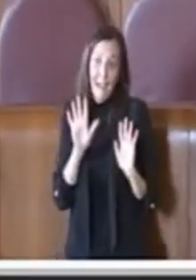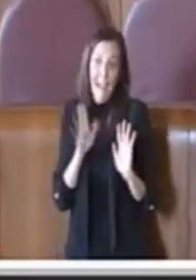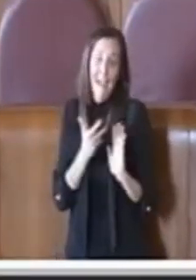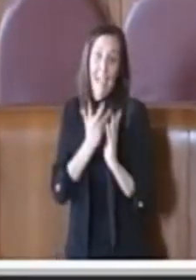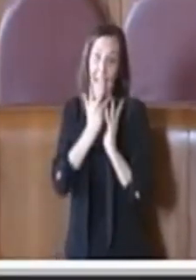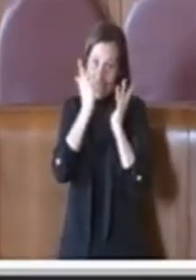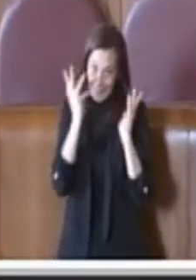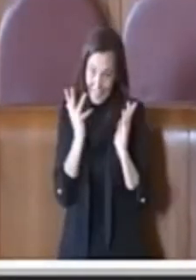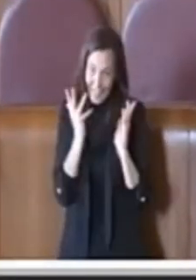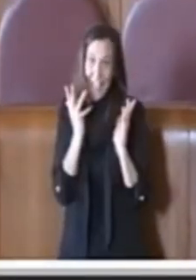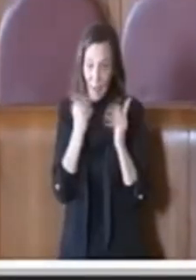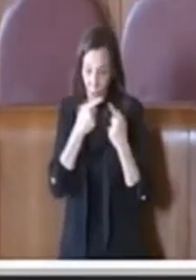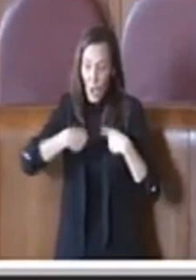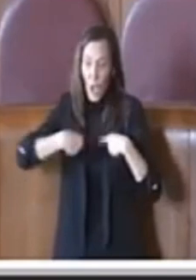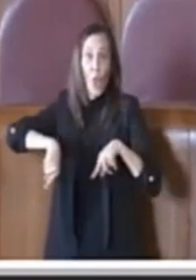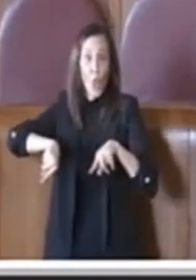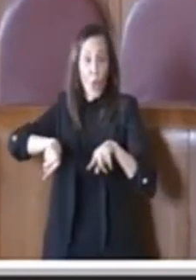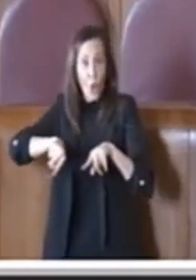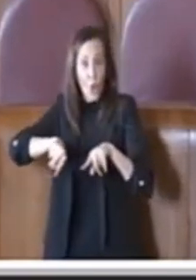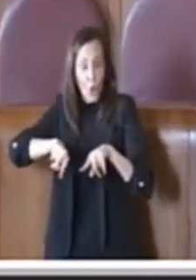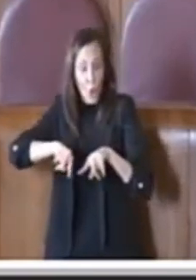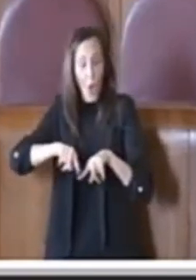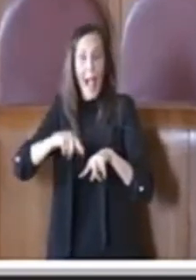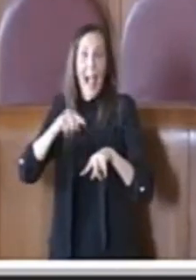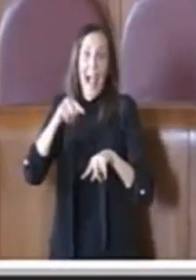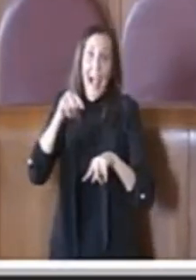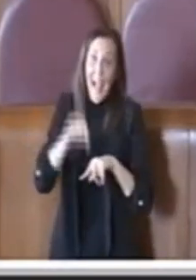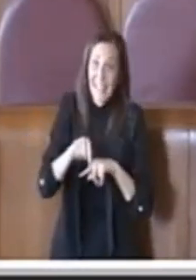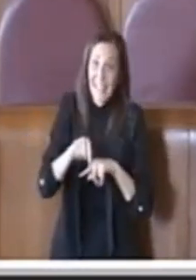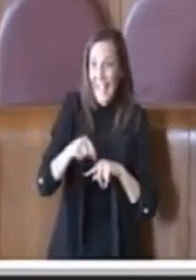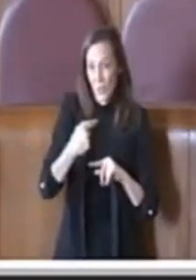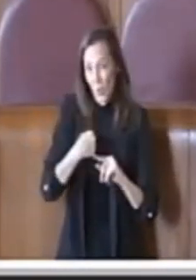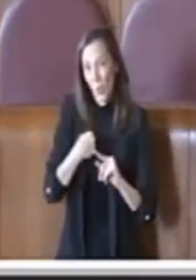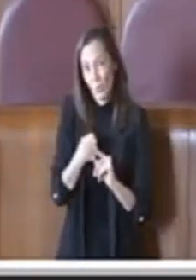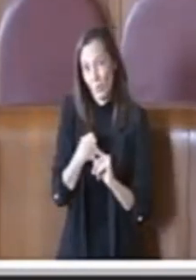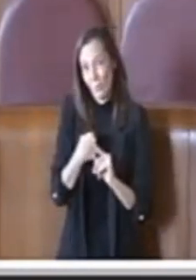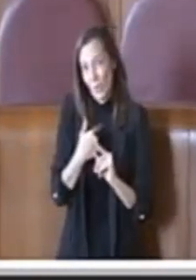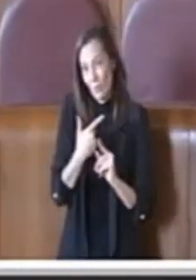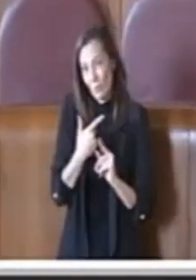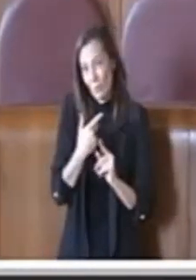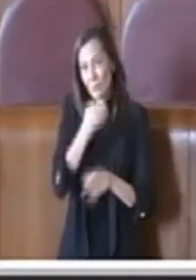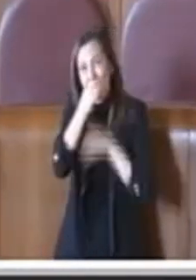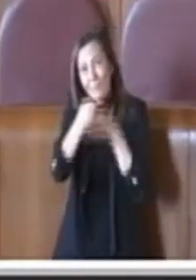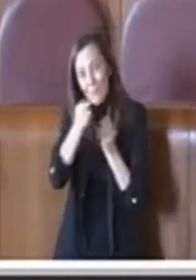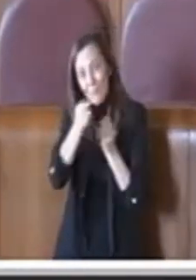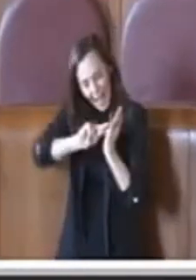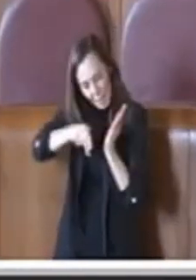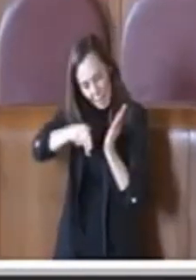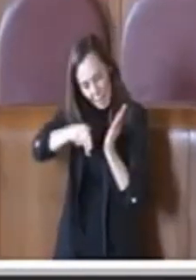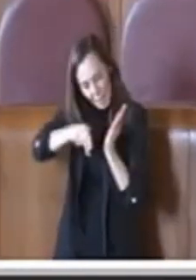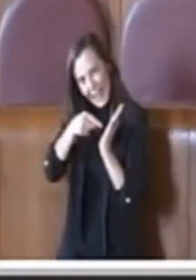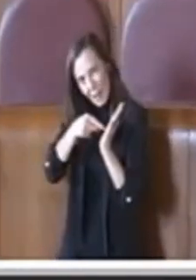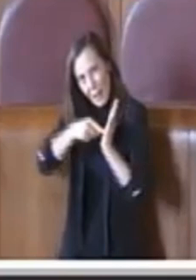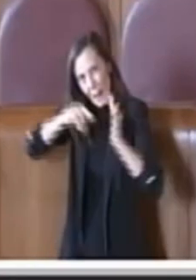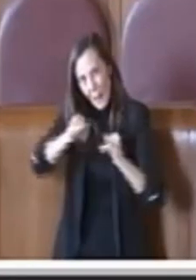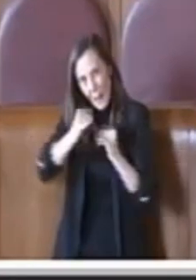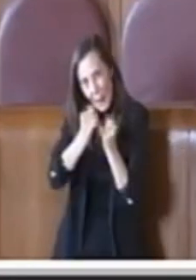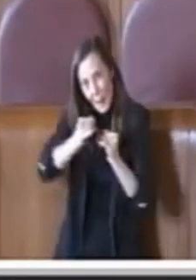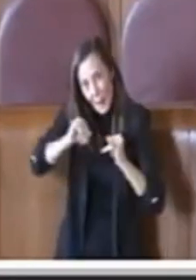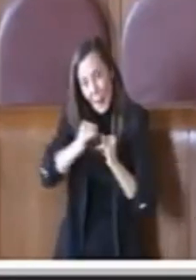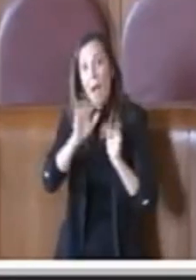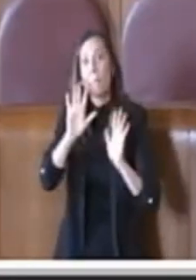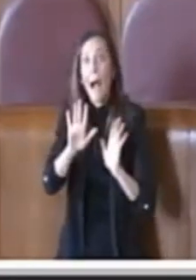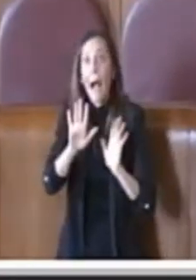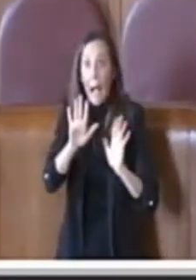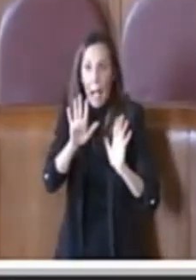dobbiamo rifarci poi, adesso sto parlando dell'emendamento nello specifico, ai pareri chiaramente degli